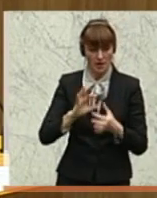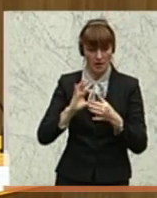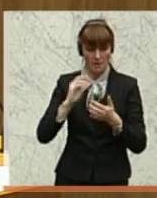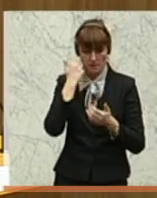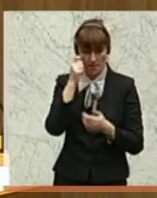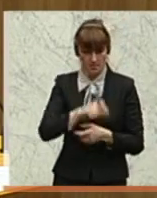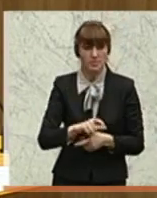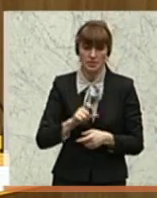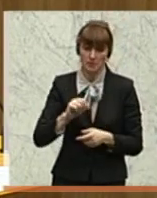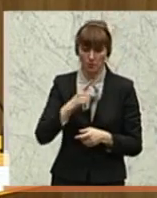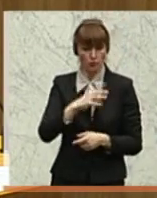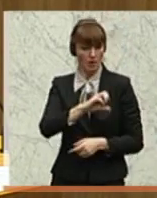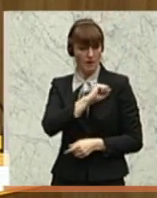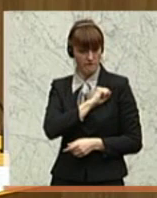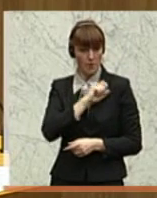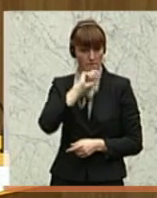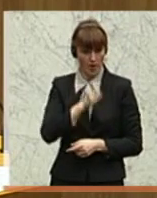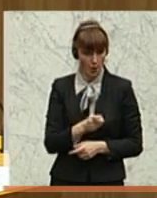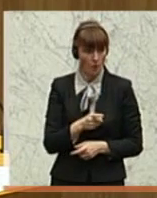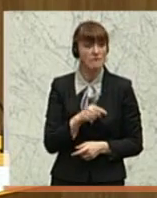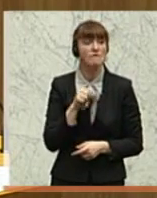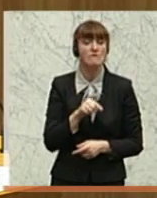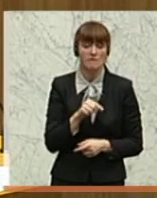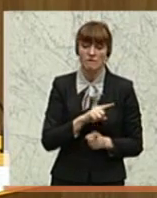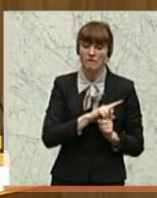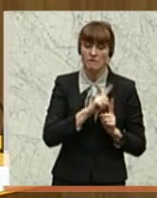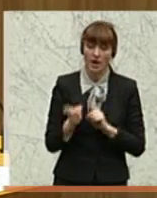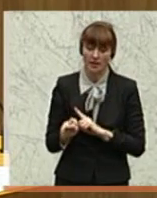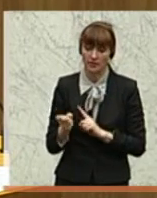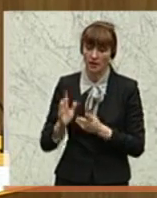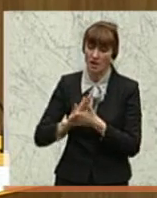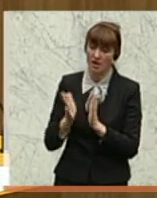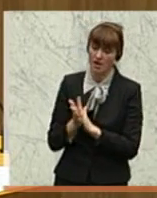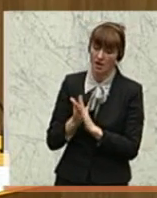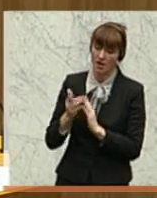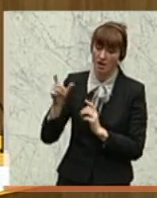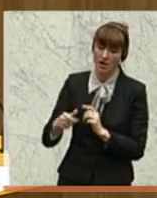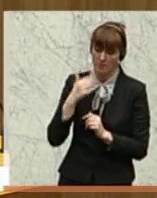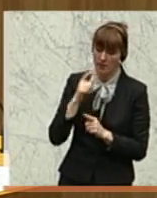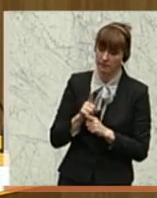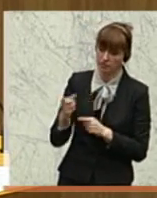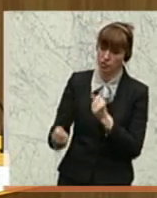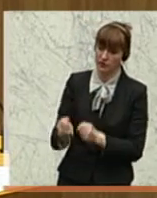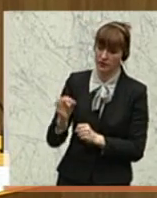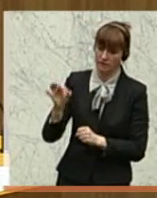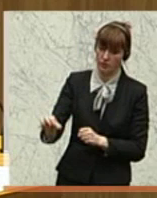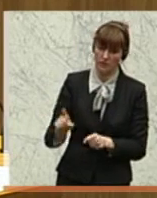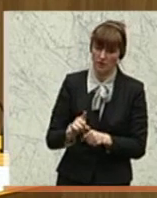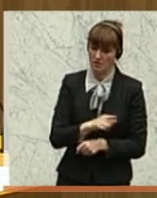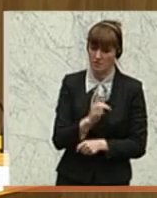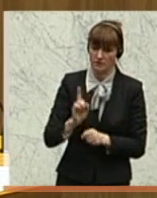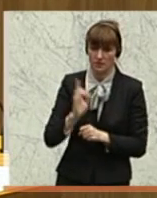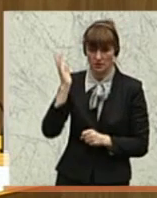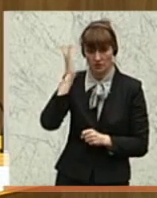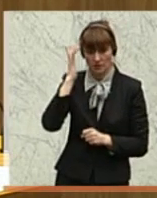beruflich erfolgreich ist, bringt dies den anderen Ehegatten in eine schwierige Situation, da er dann Genie und Genialität des